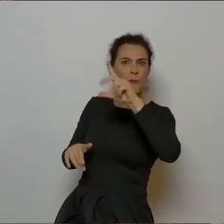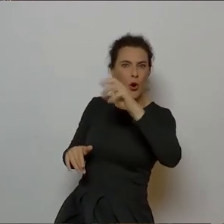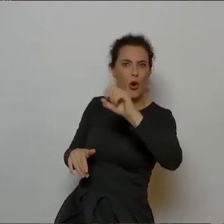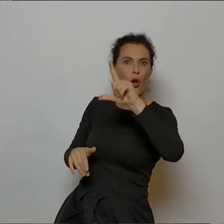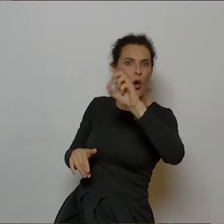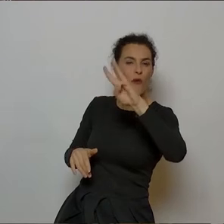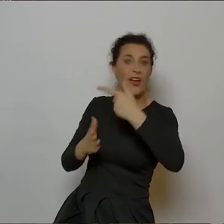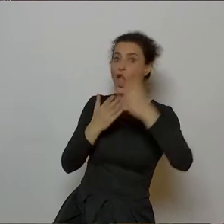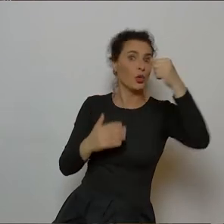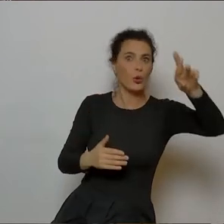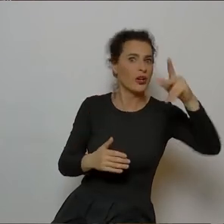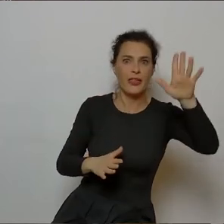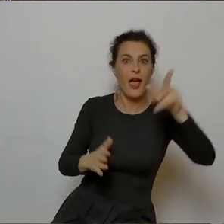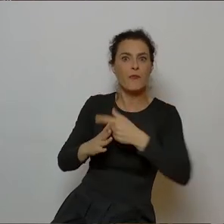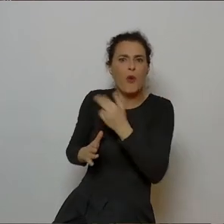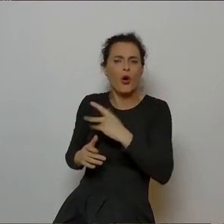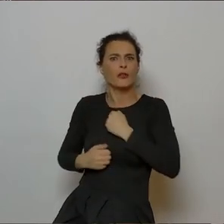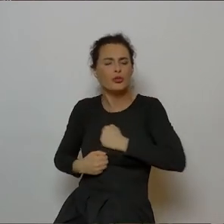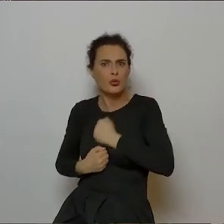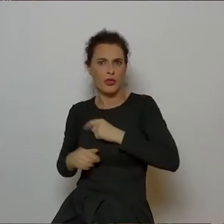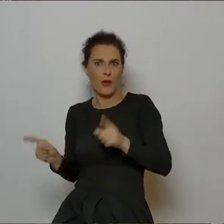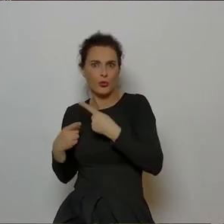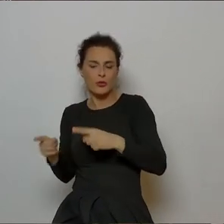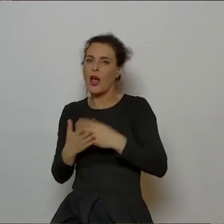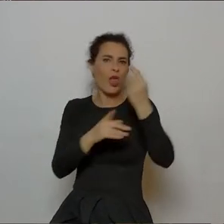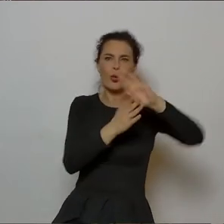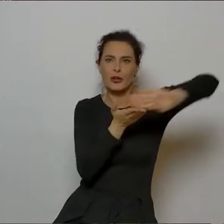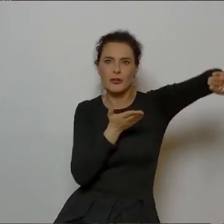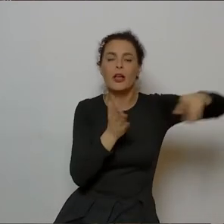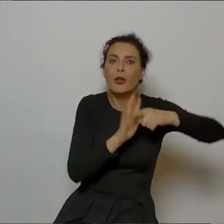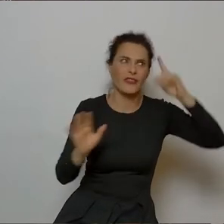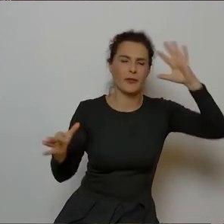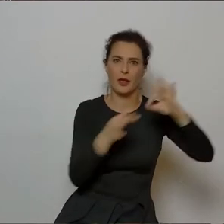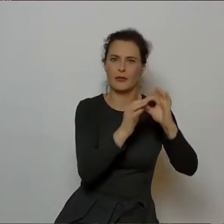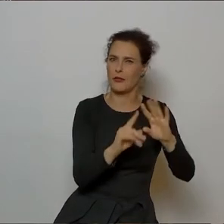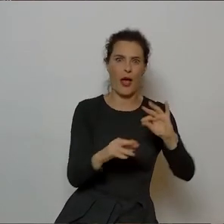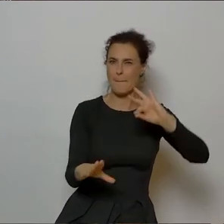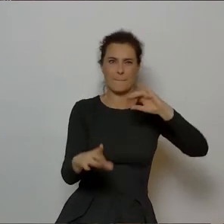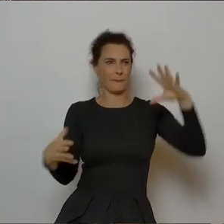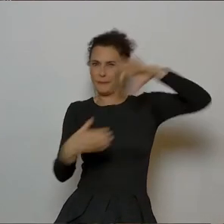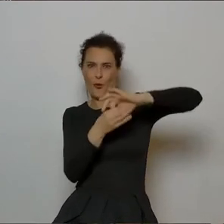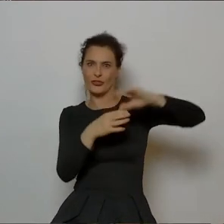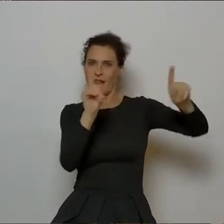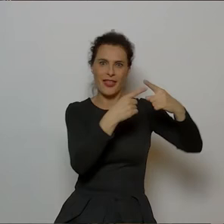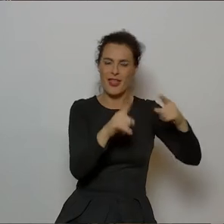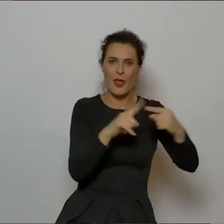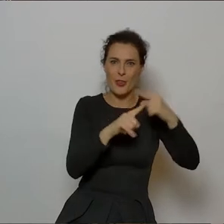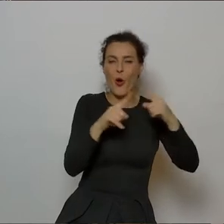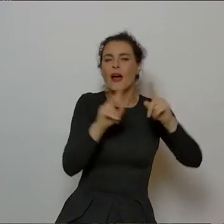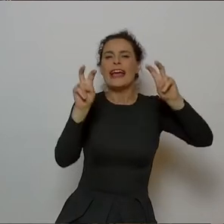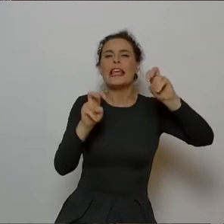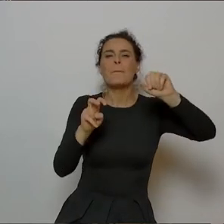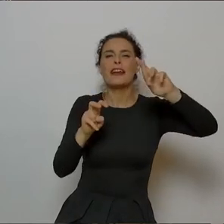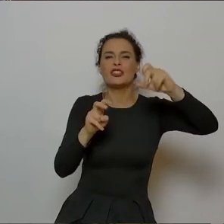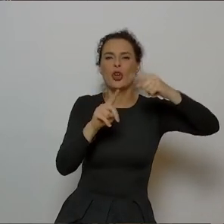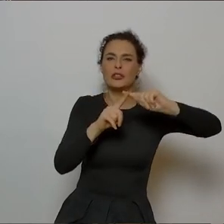w ogóle durowych, bo sprawa jest smutna, co tu dużo mówicie. I jest taki miks dziwny, jakiś taki trochę postimpresjonistyczny,